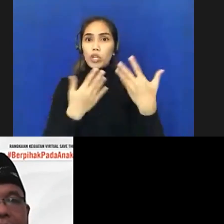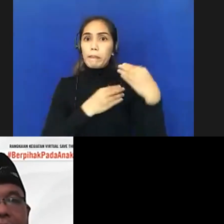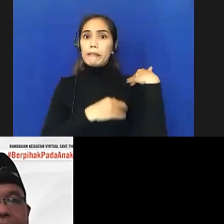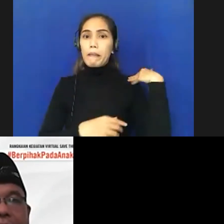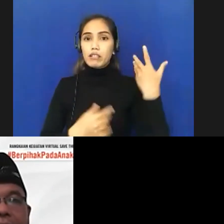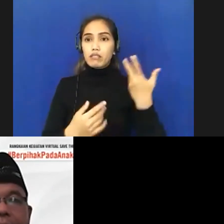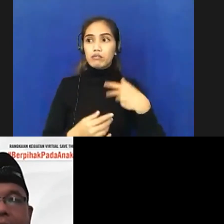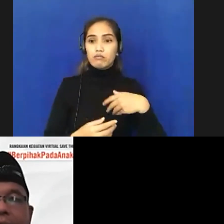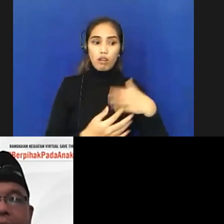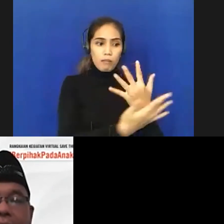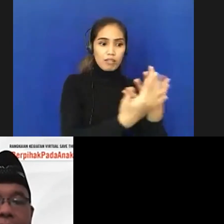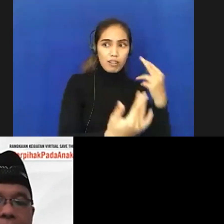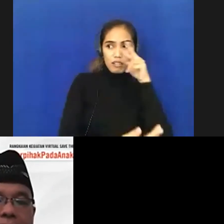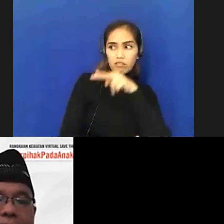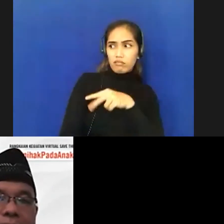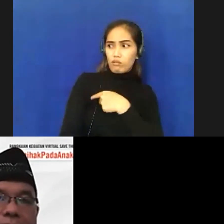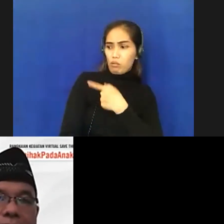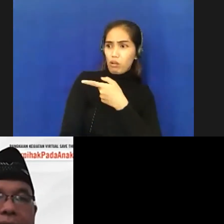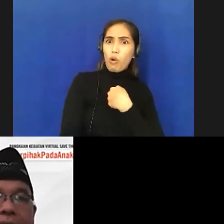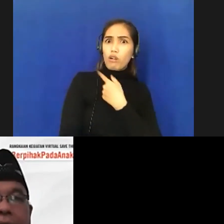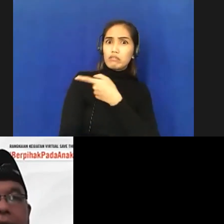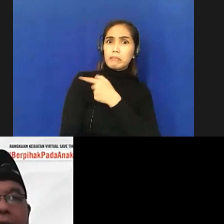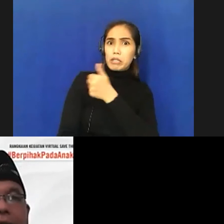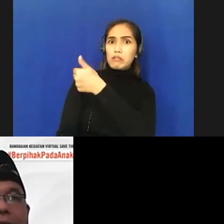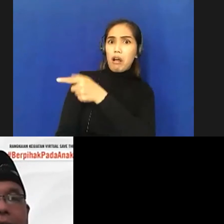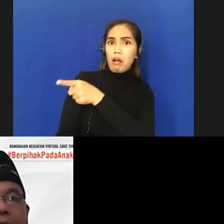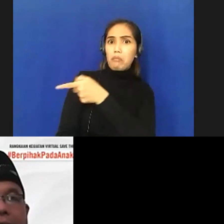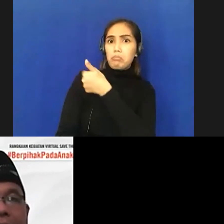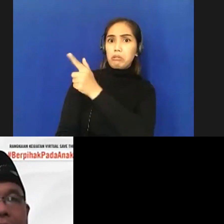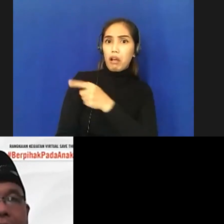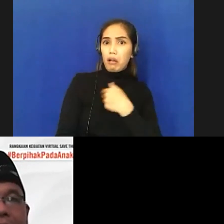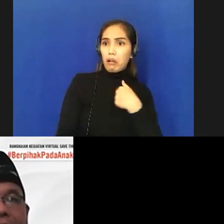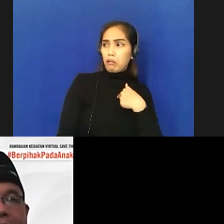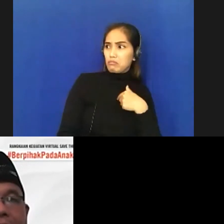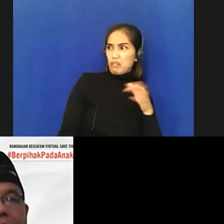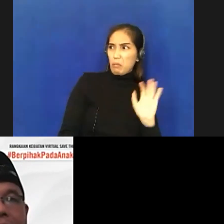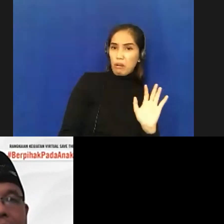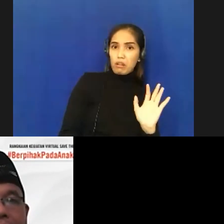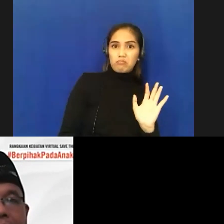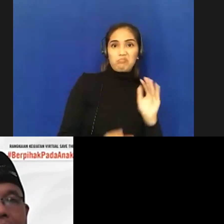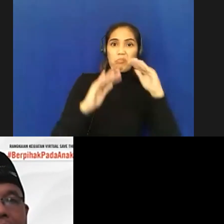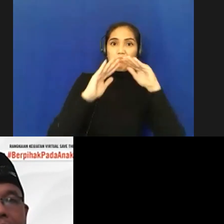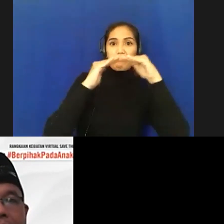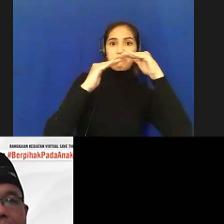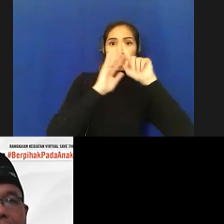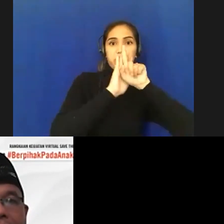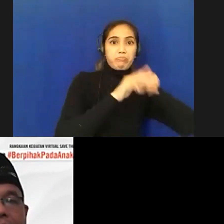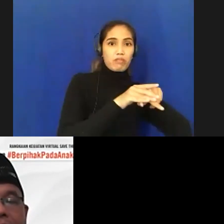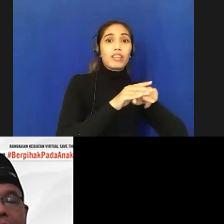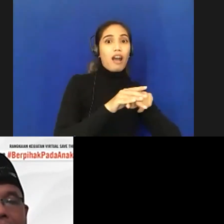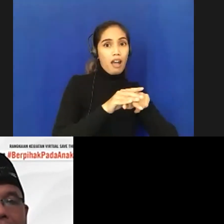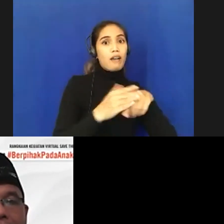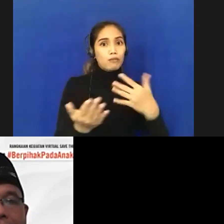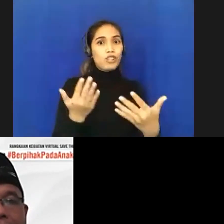masyarakat akan menilah kenapa dia bisa kenapa kami tidak bisa nah ini tentu keteladanan saya kira kata kunci memang selalu